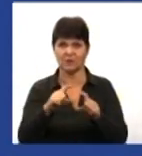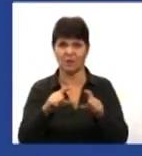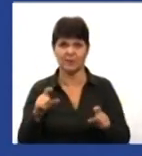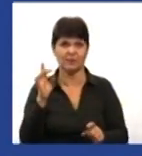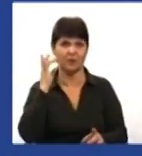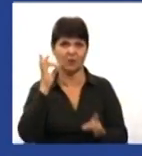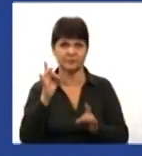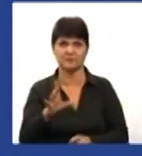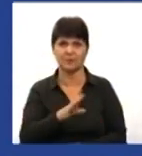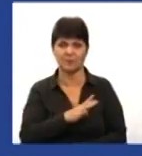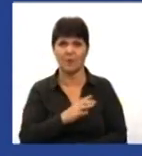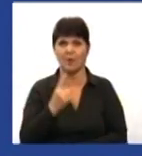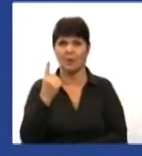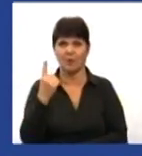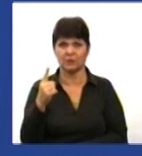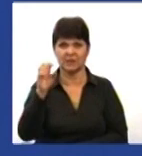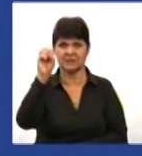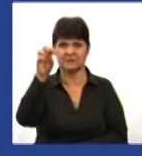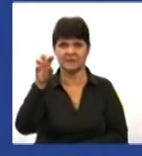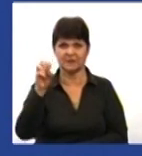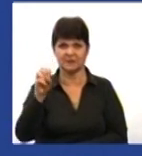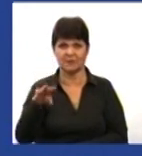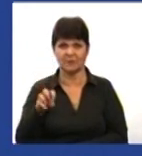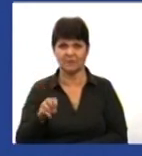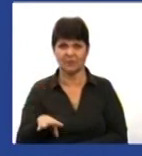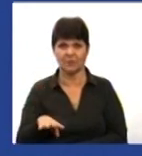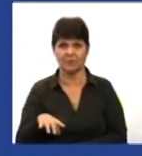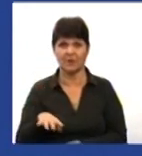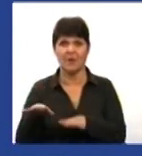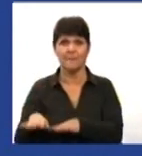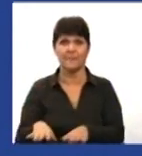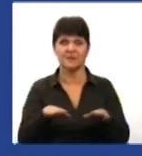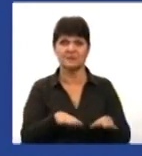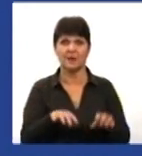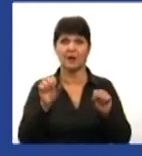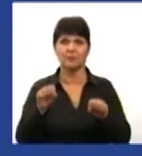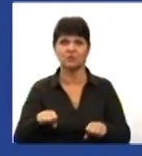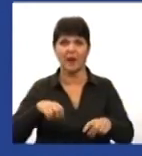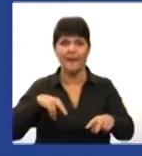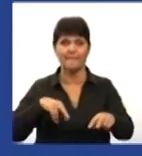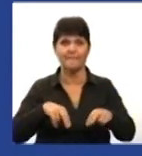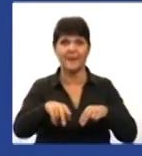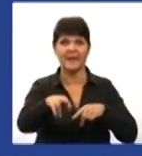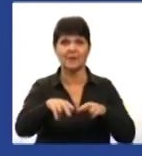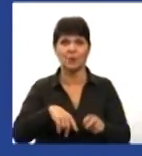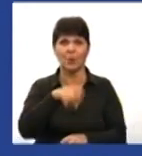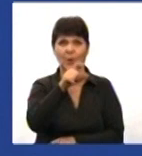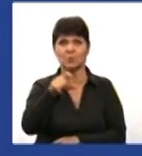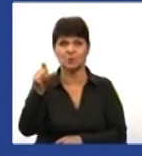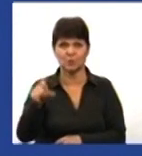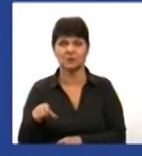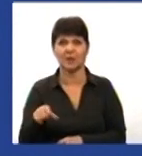і один світофорний об'єкт відремонтовано. В місцях, можливо, переходу людей з обмеженим позором,